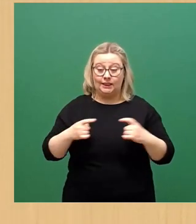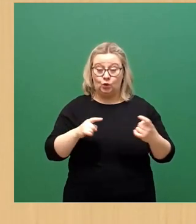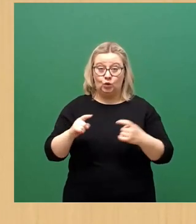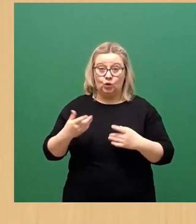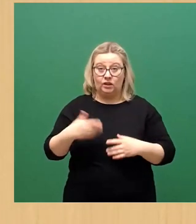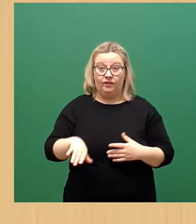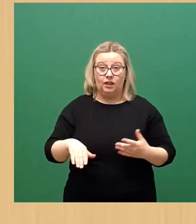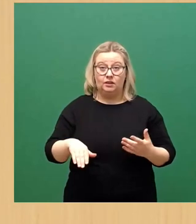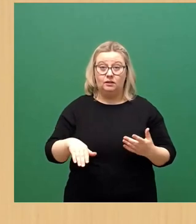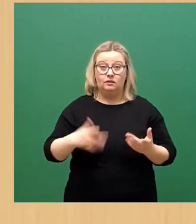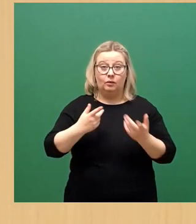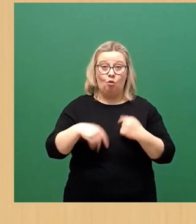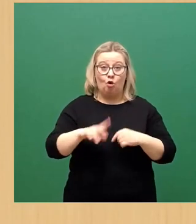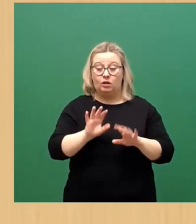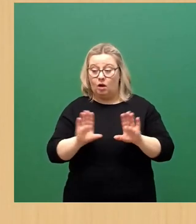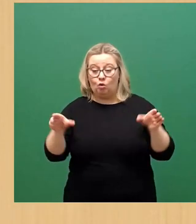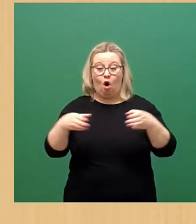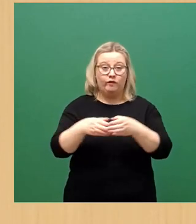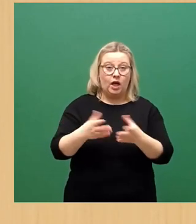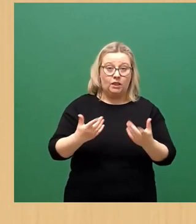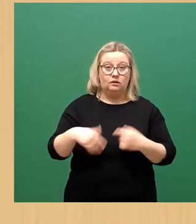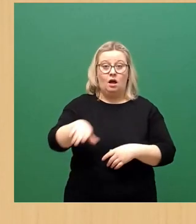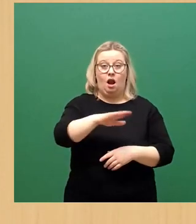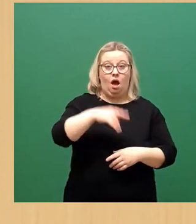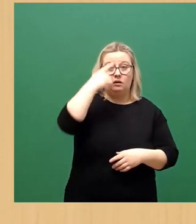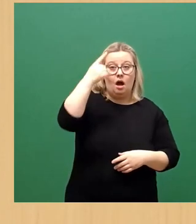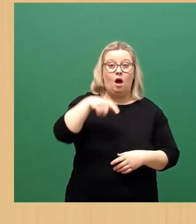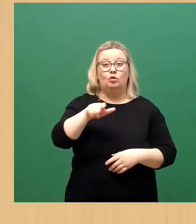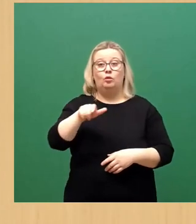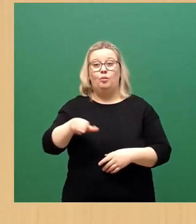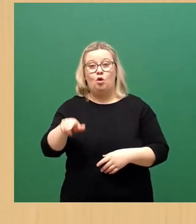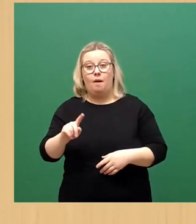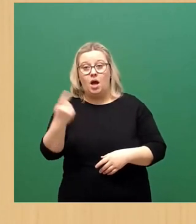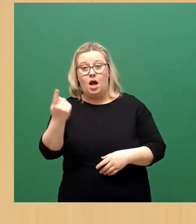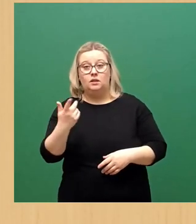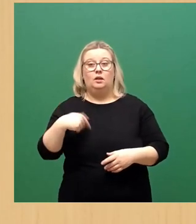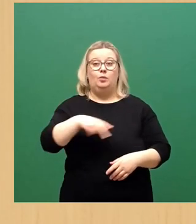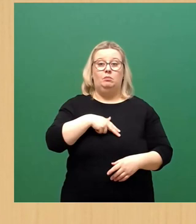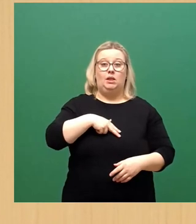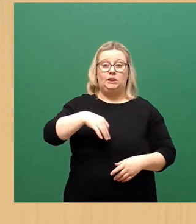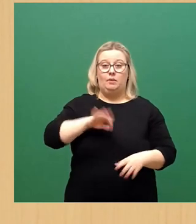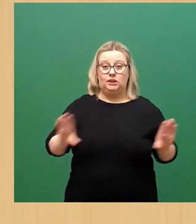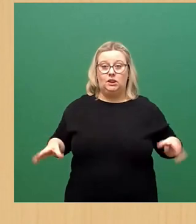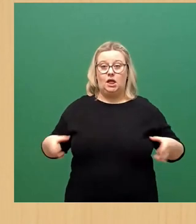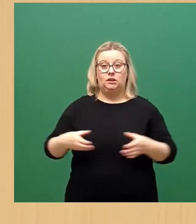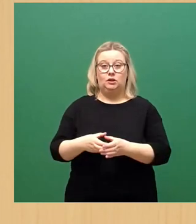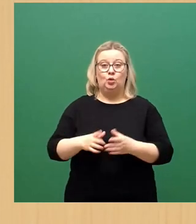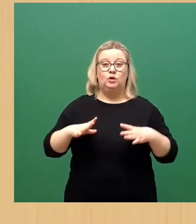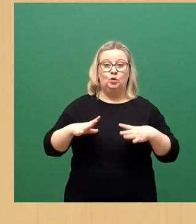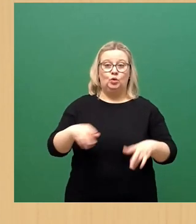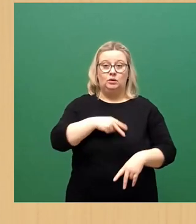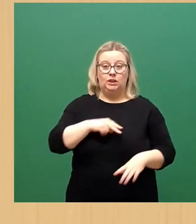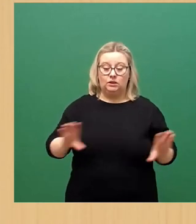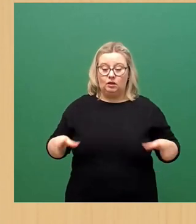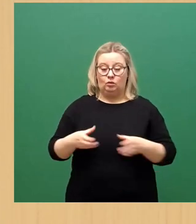in Konferenzen, Landräte, Oberbürgermeister mit dem Ministerpräsidenten und der Gesundheitsministerin über die